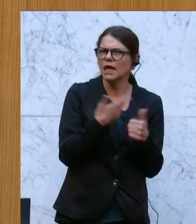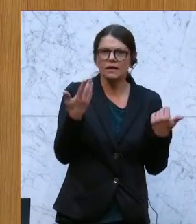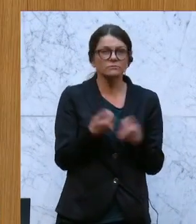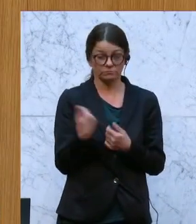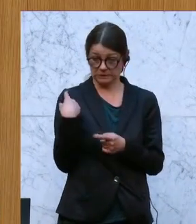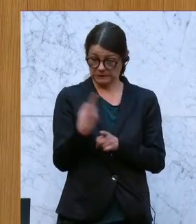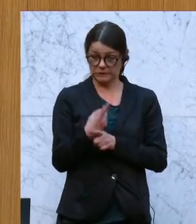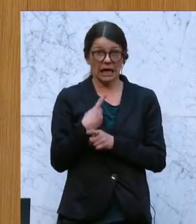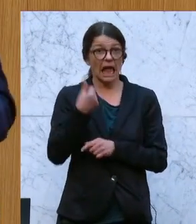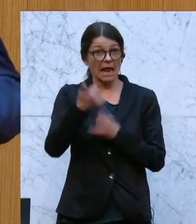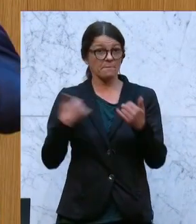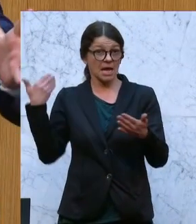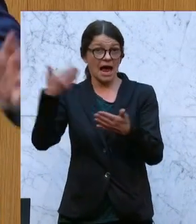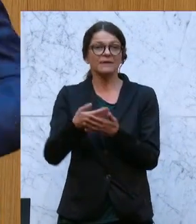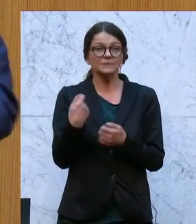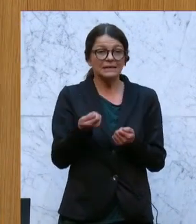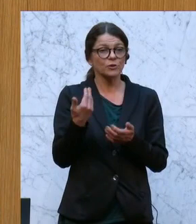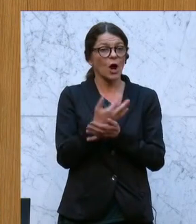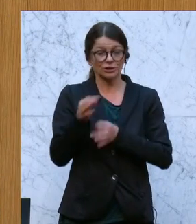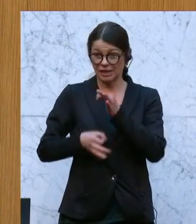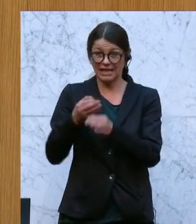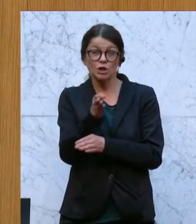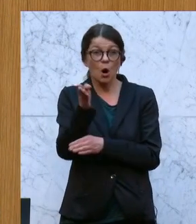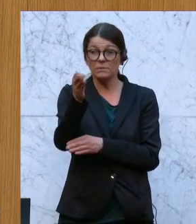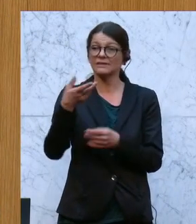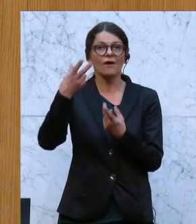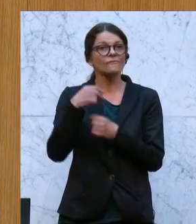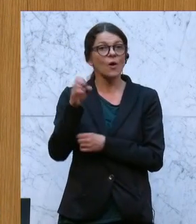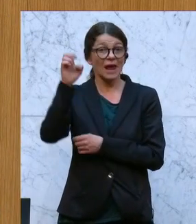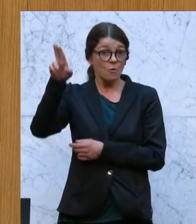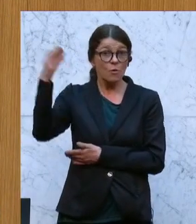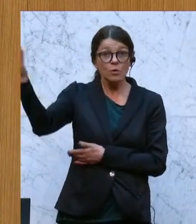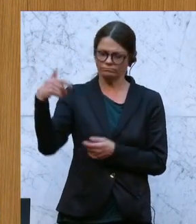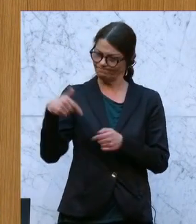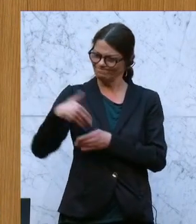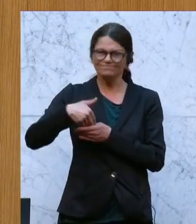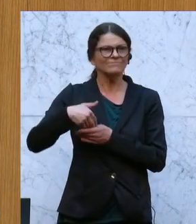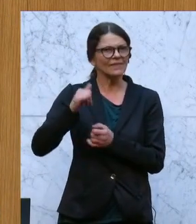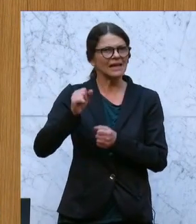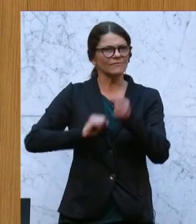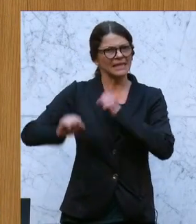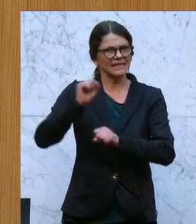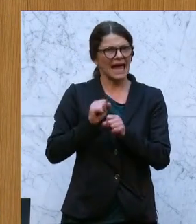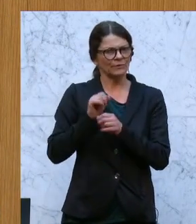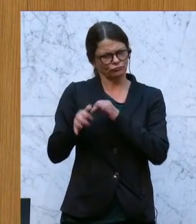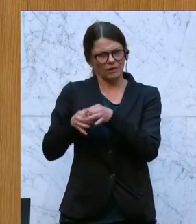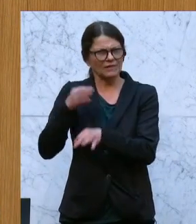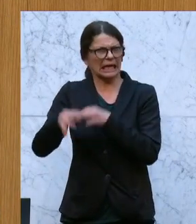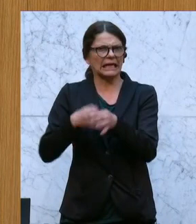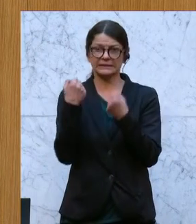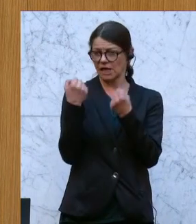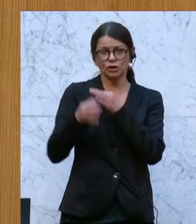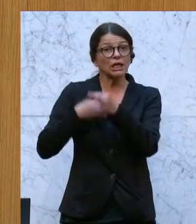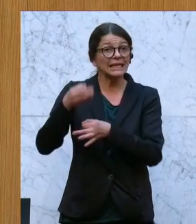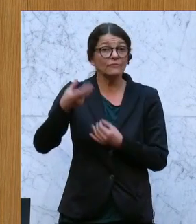seit einem guten Jahr den neuen strategischen Kompass der Europäischen Union. Das ist gewissermaßen die Verteidigungsdoktrin, die Sicherheitsstrategie der